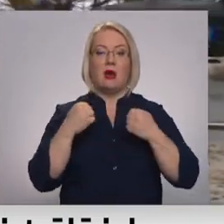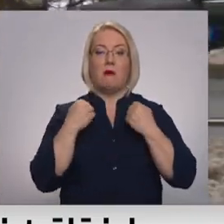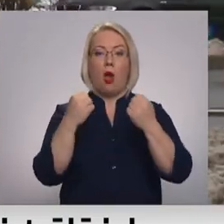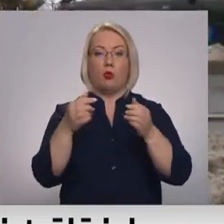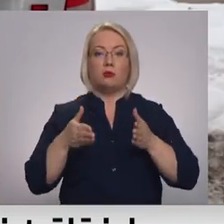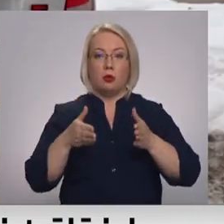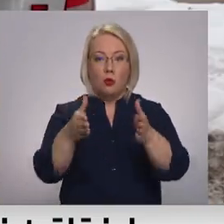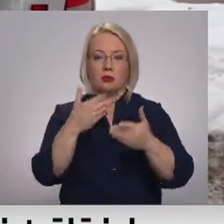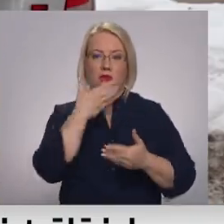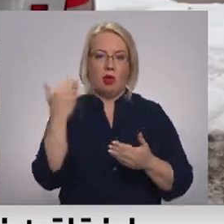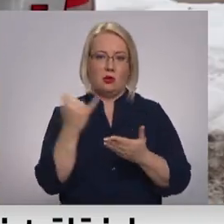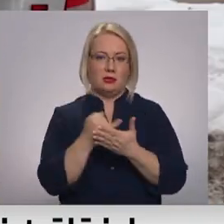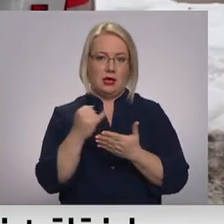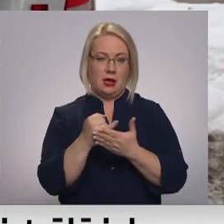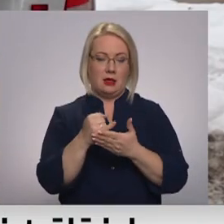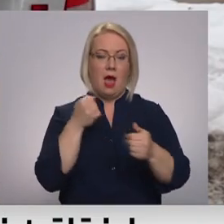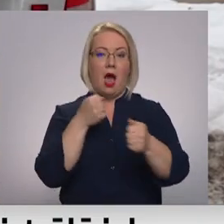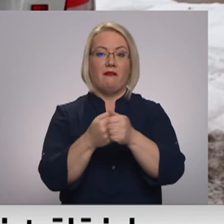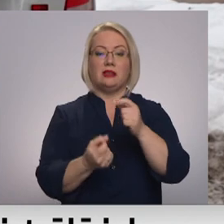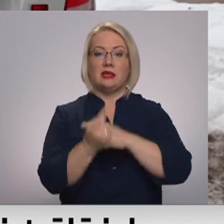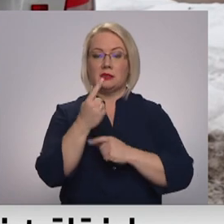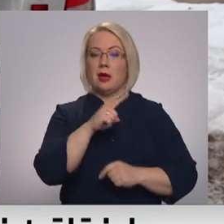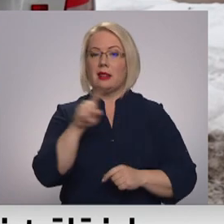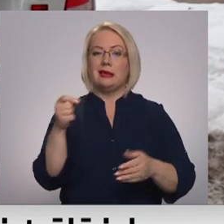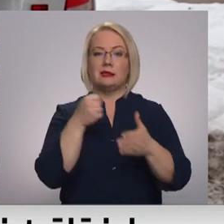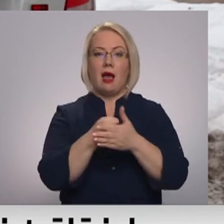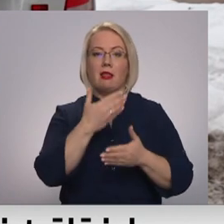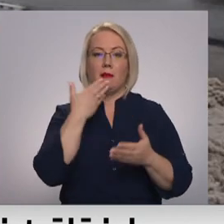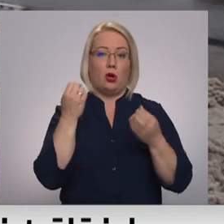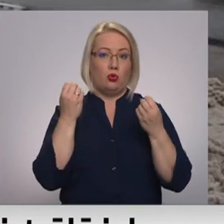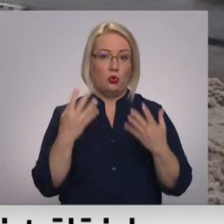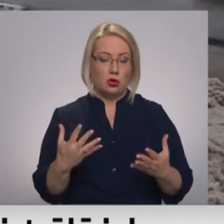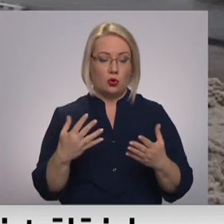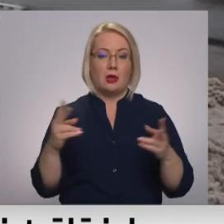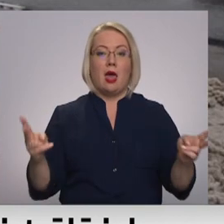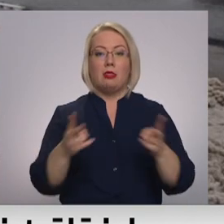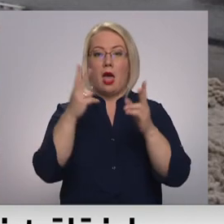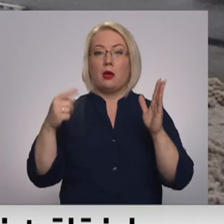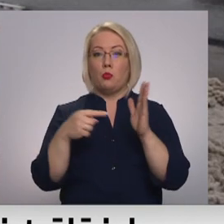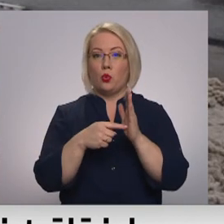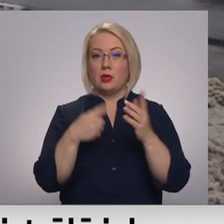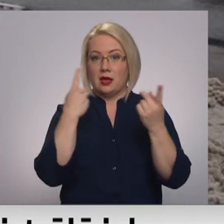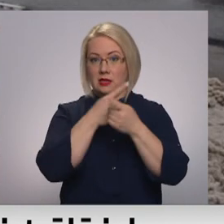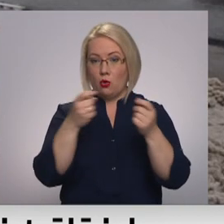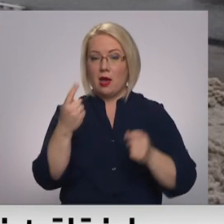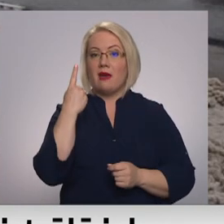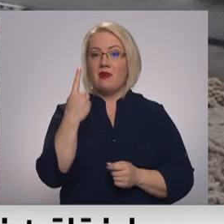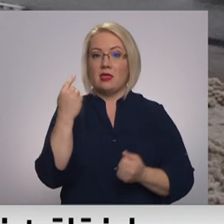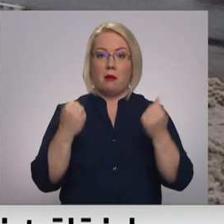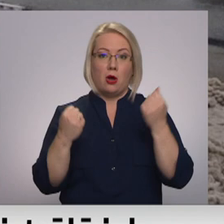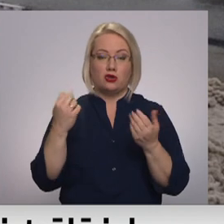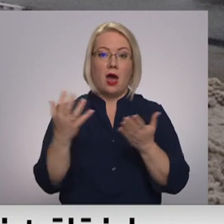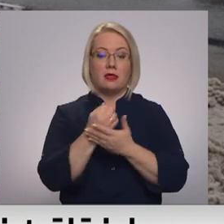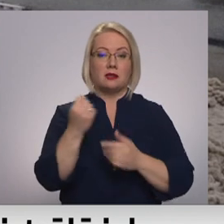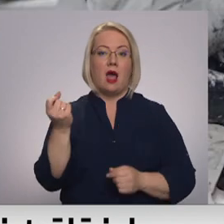iztīrīte. Avārijas iemesli līdz galam nav noskaidroti. Raidījums dekpunktā ziņoja, ka vienā mašīnā tika atrasta